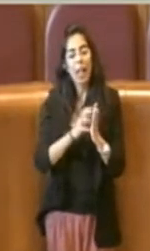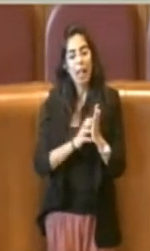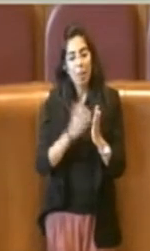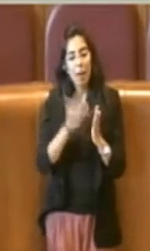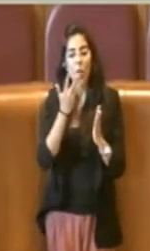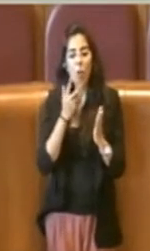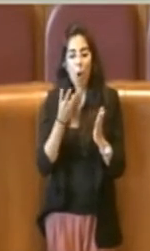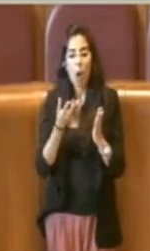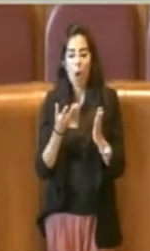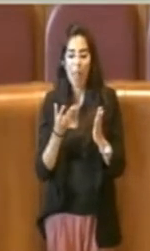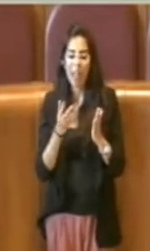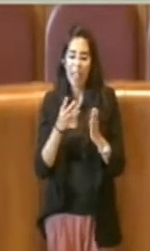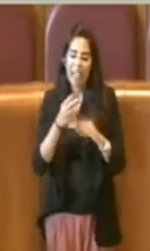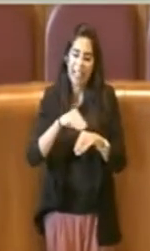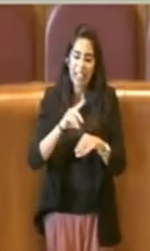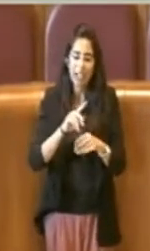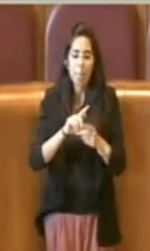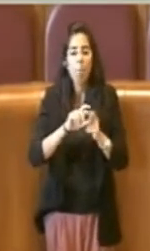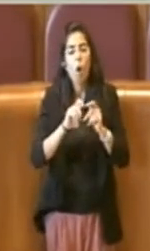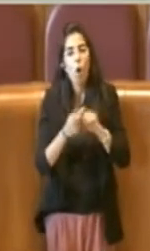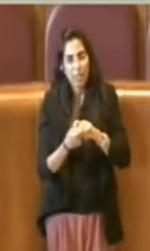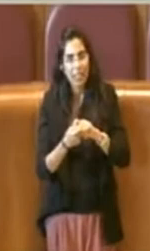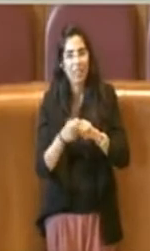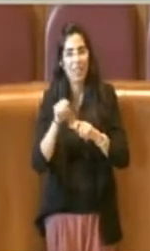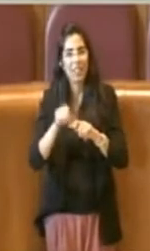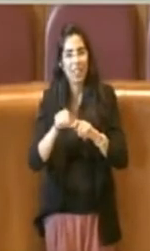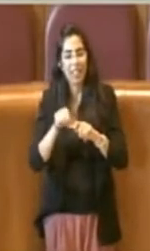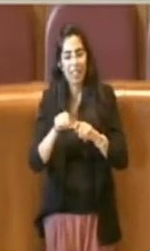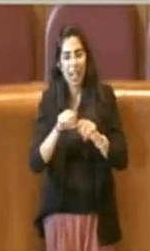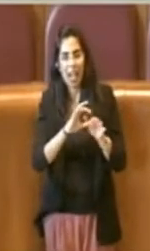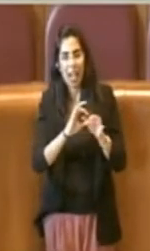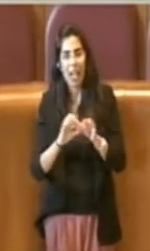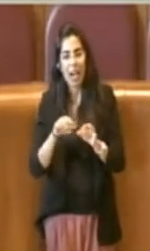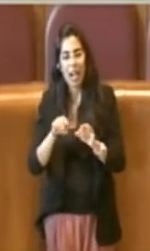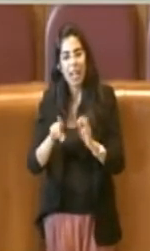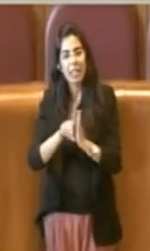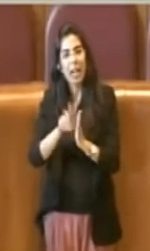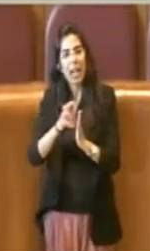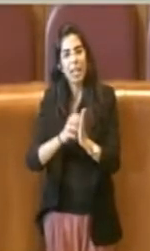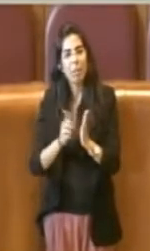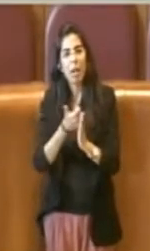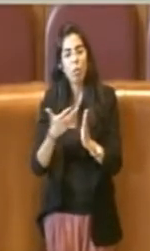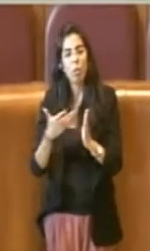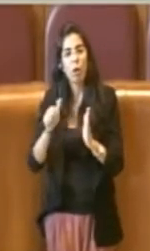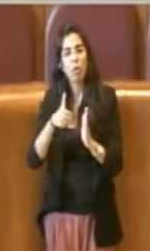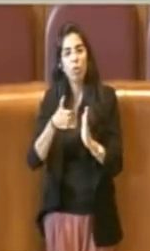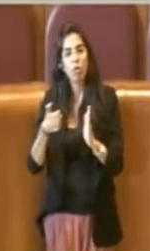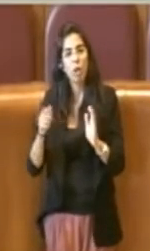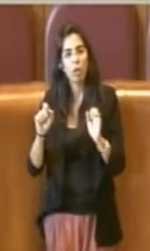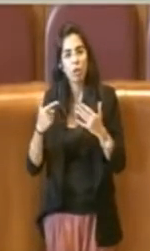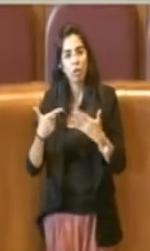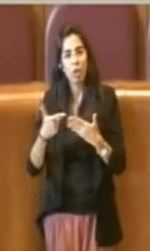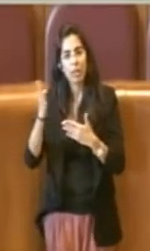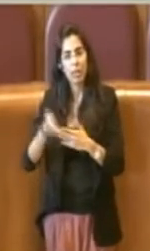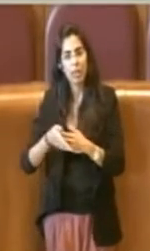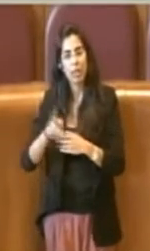a modificare meglio ancora, la delibera numero 117 del 2018